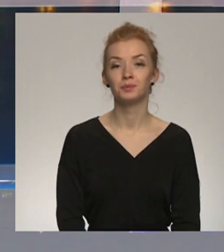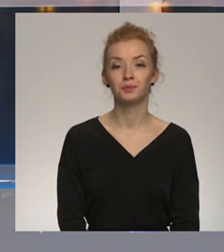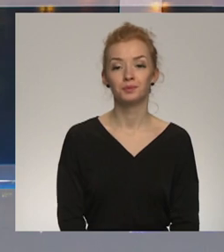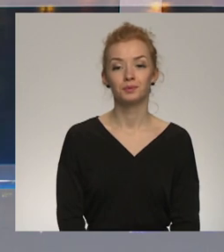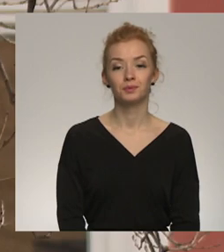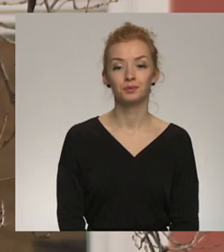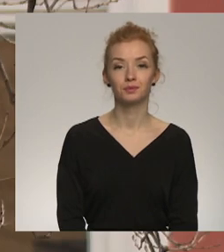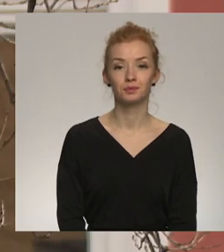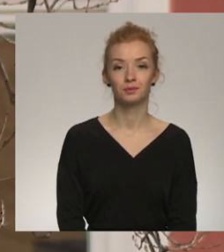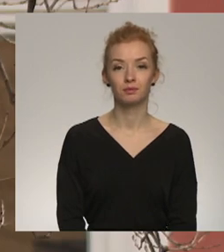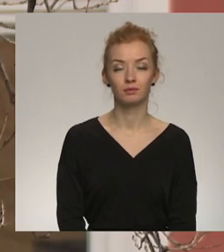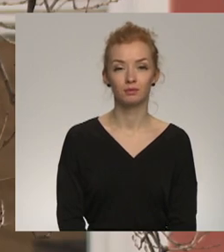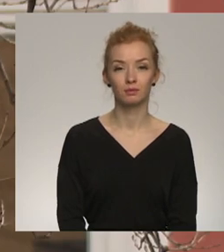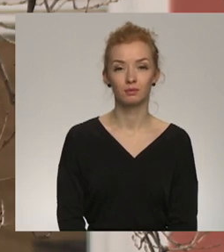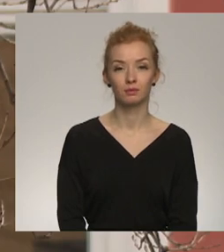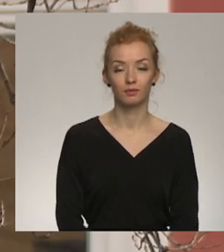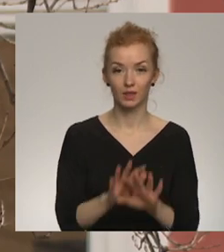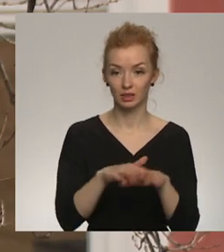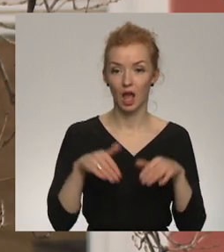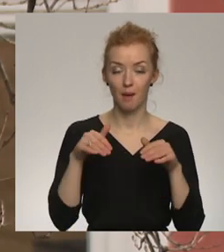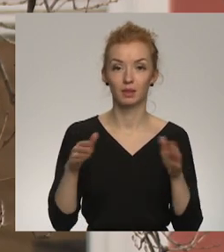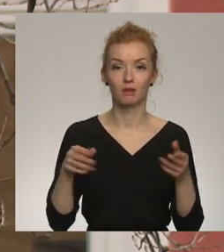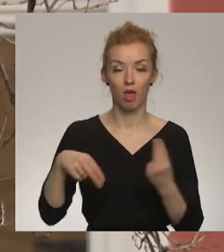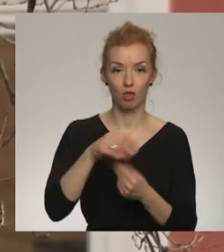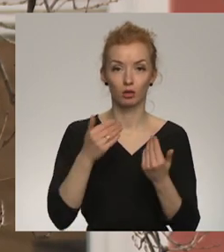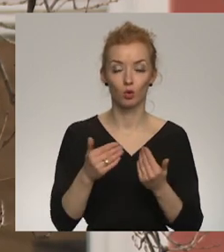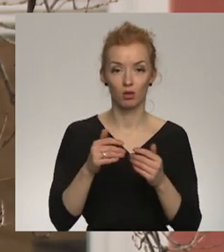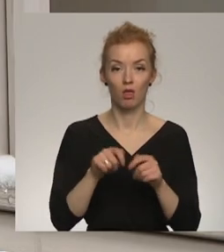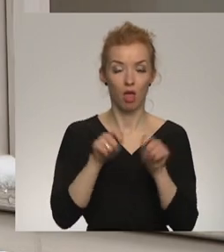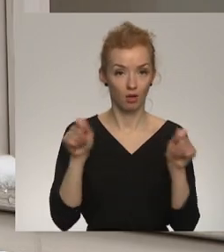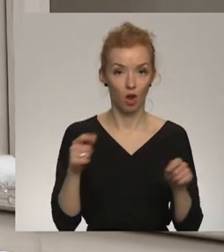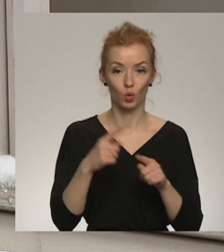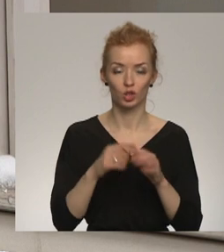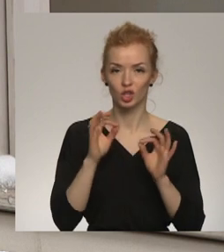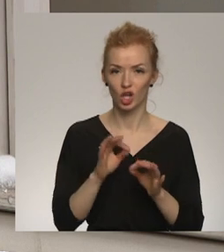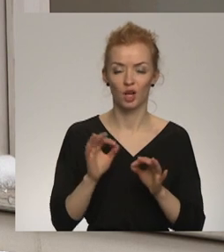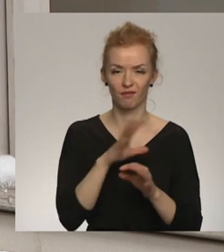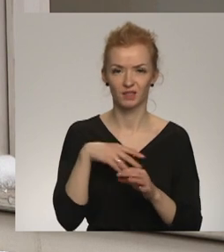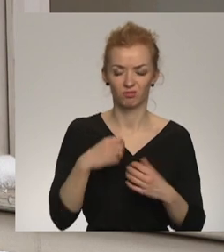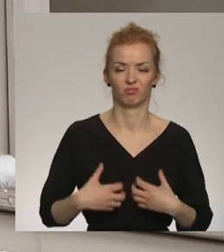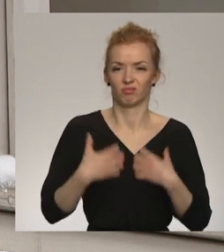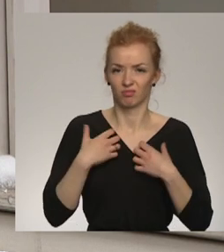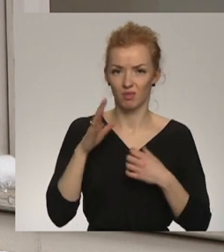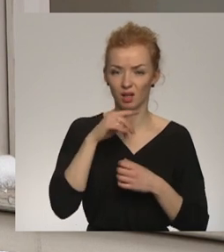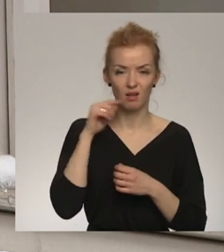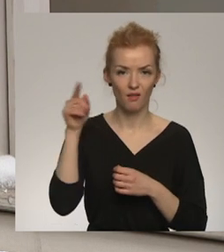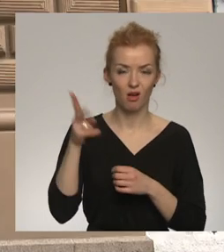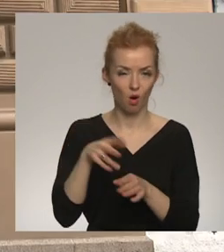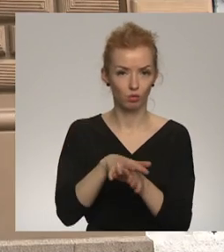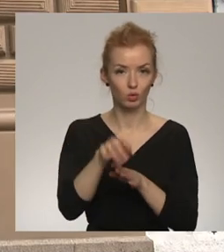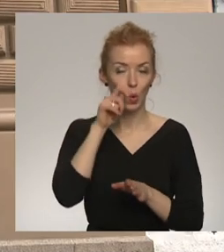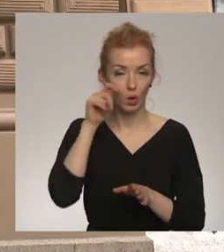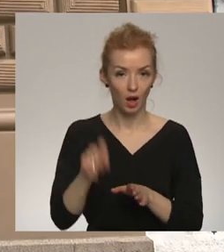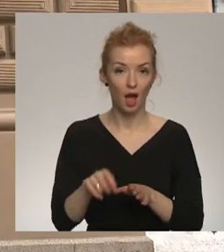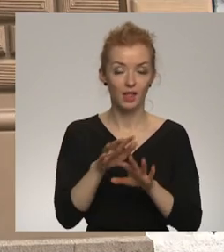līdzīti. Sājumas sēdi šodien tika atklāta, paužot nosodījumu Krievijai un Baltkrievijai kā agresoram, kurš iebrucas Ukrainā.